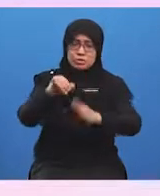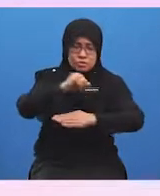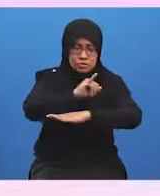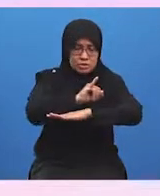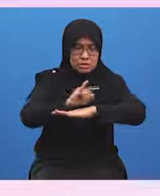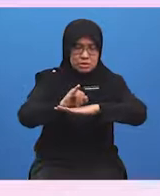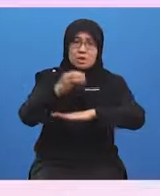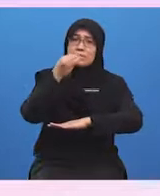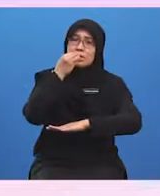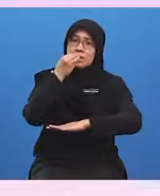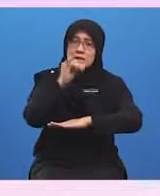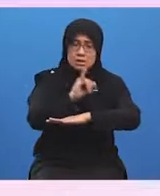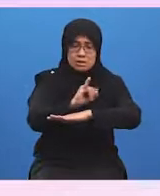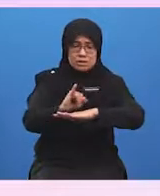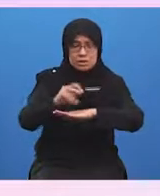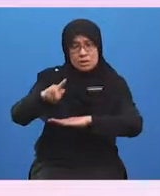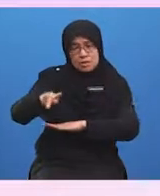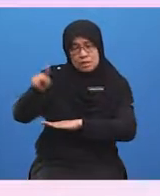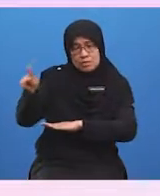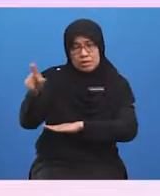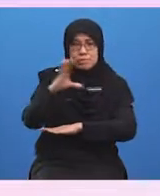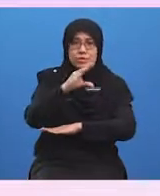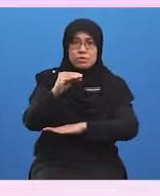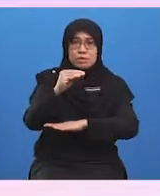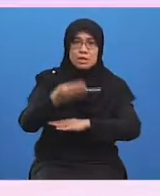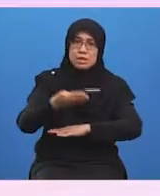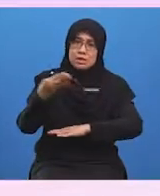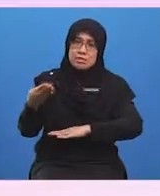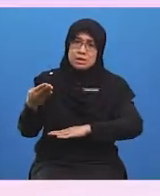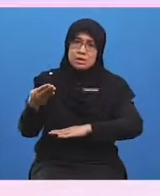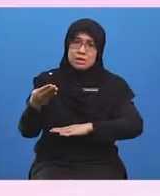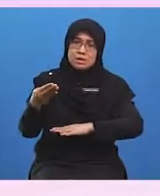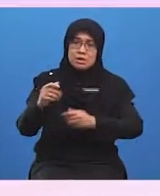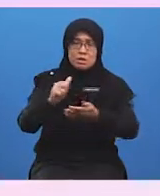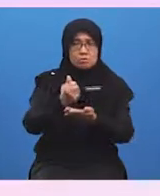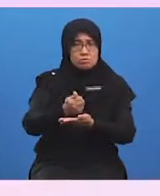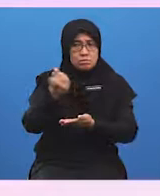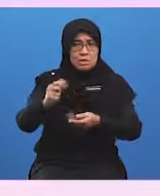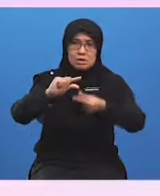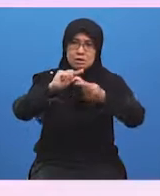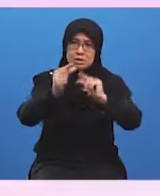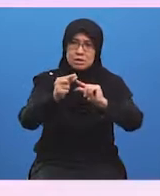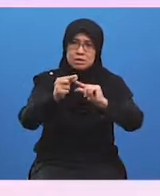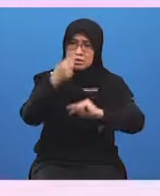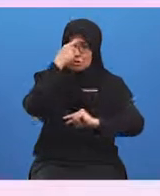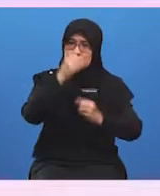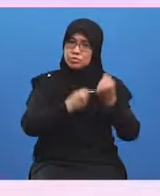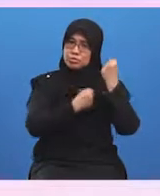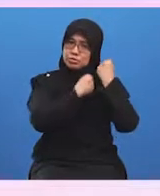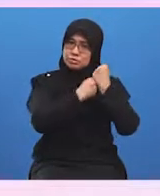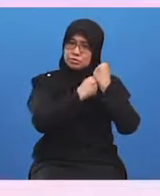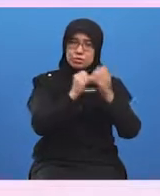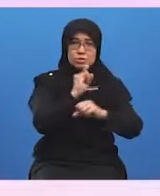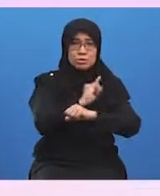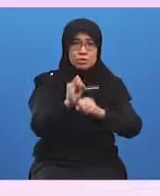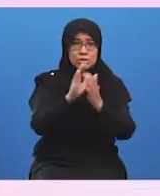makanan, industri perabot dan barangan berupa alat gantian untuk menyokong industri besar